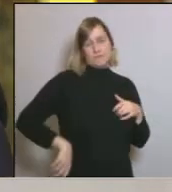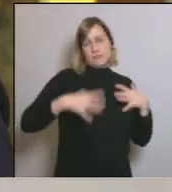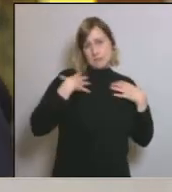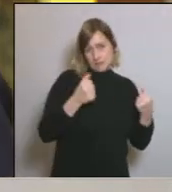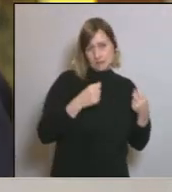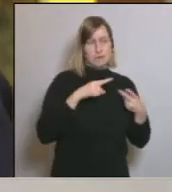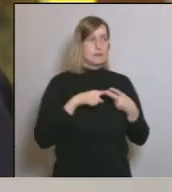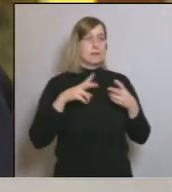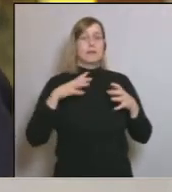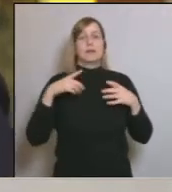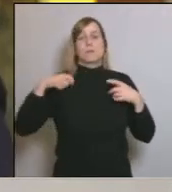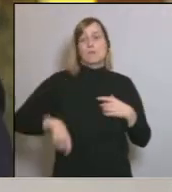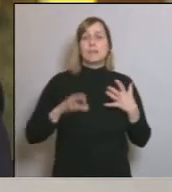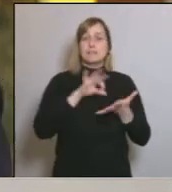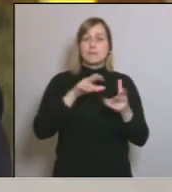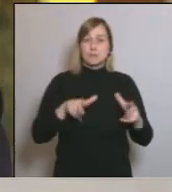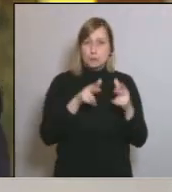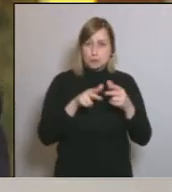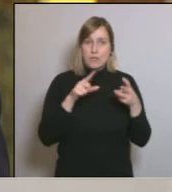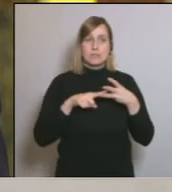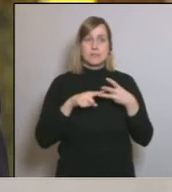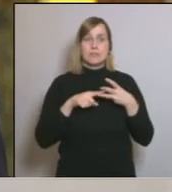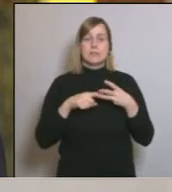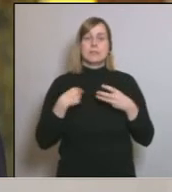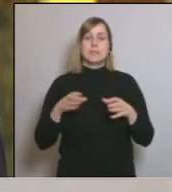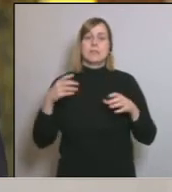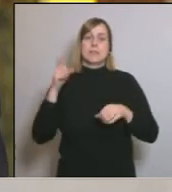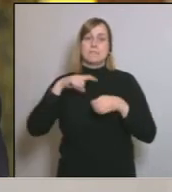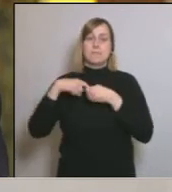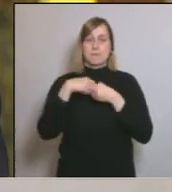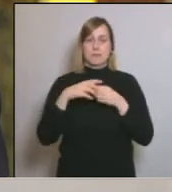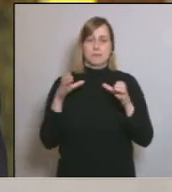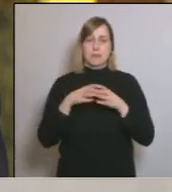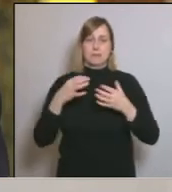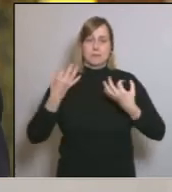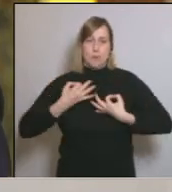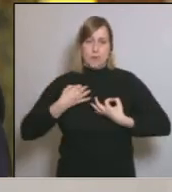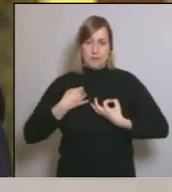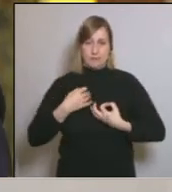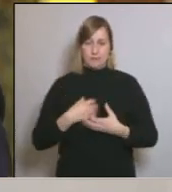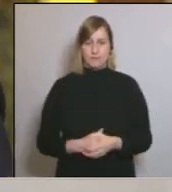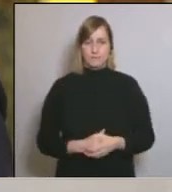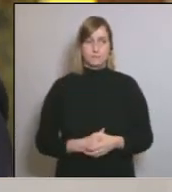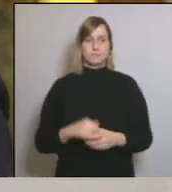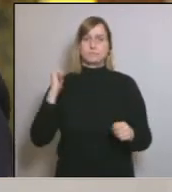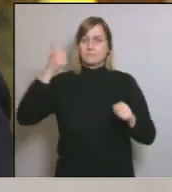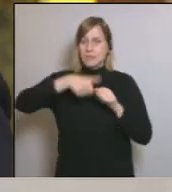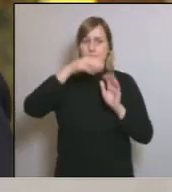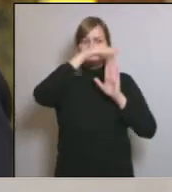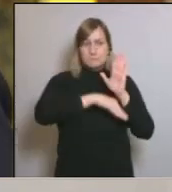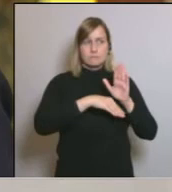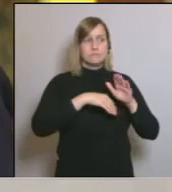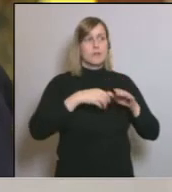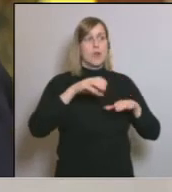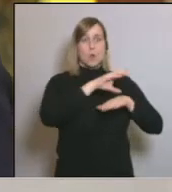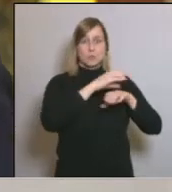professionals de serveis socials i els membres dels cossos i forces de seguretat he donat instruccions al conseller de treball perquè